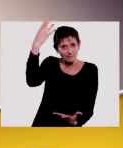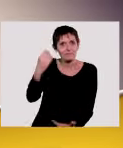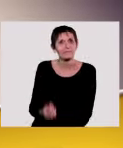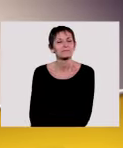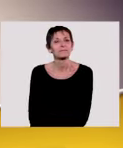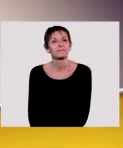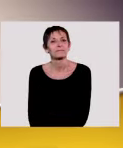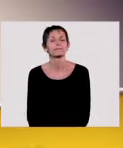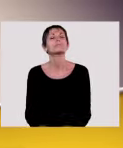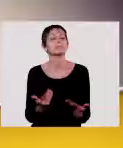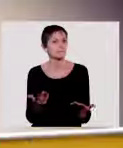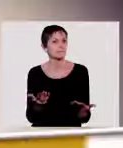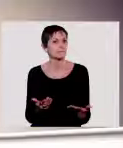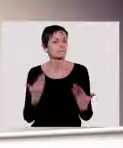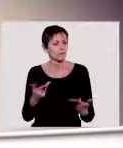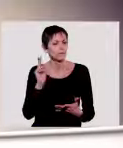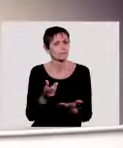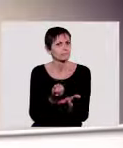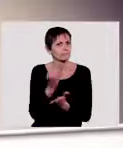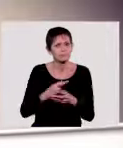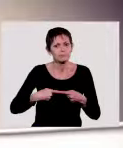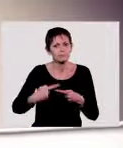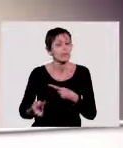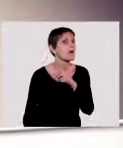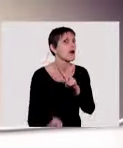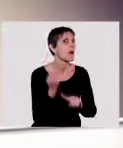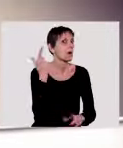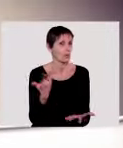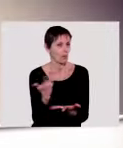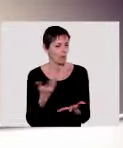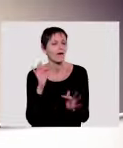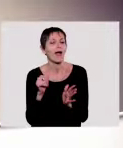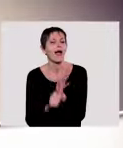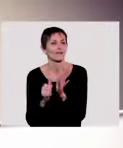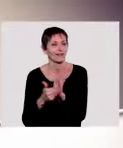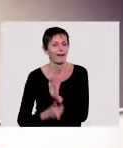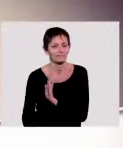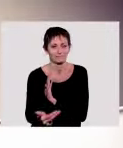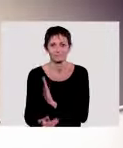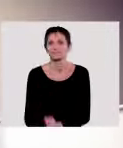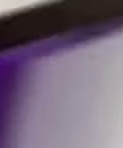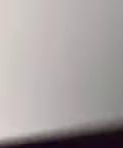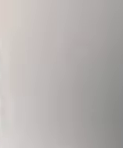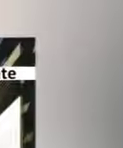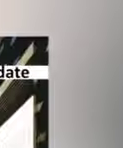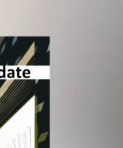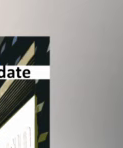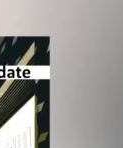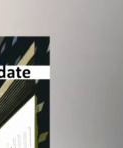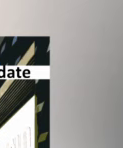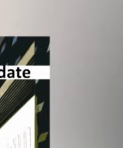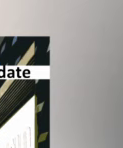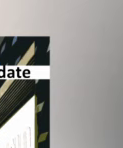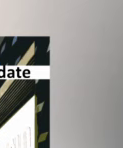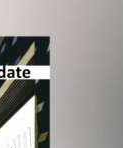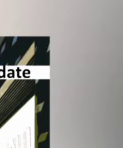». Allez, maintenant les événements majeurs à ne pas manquer, c'est l'agenda francophone. Du 1er au 10